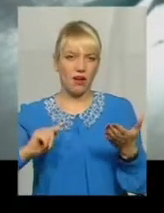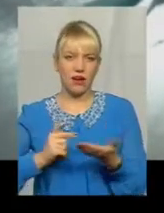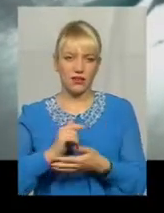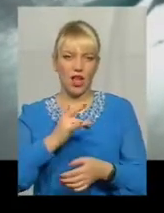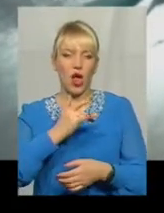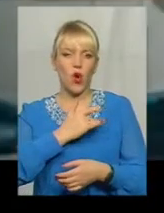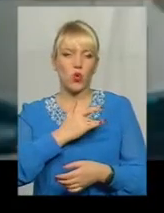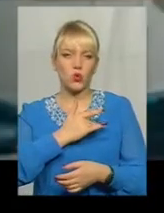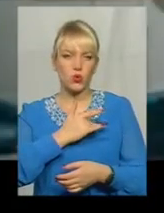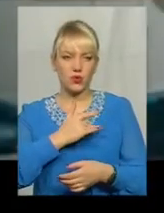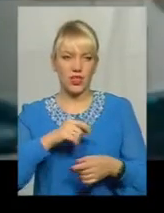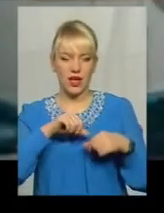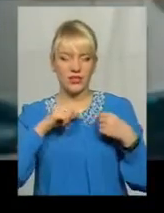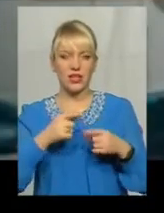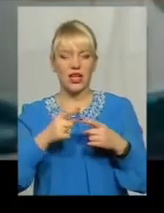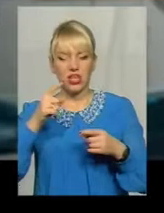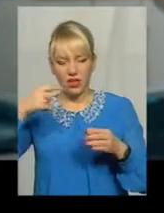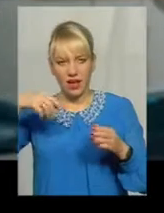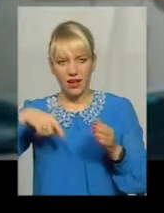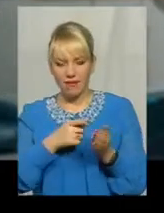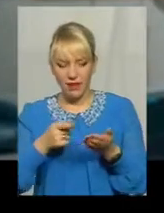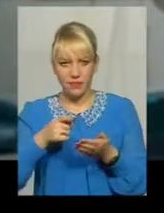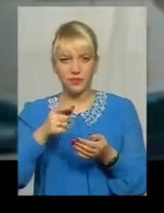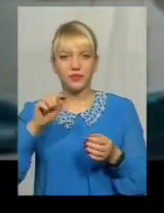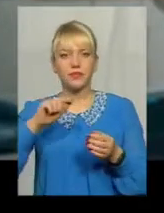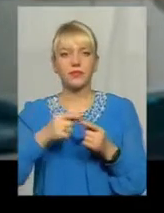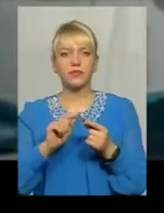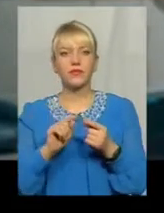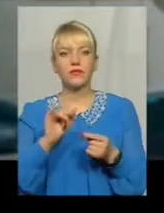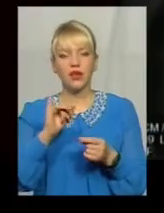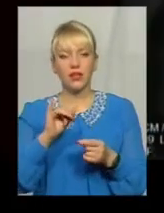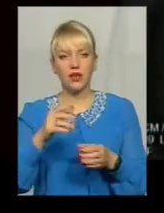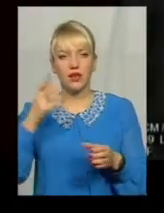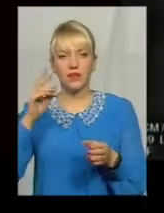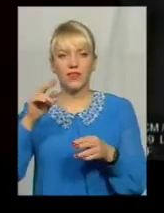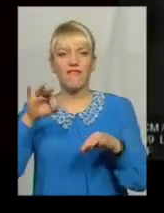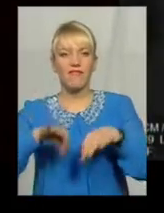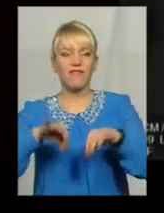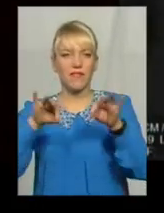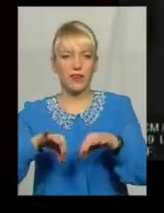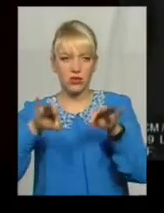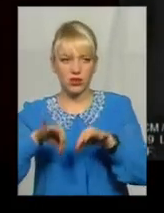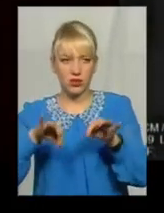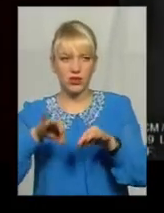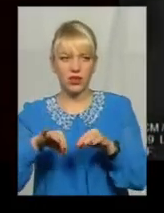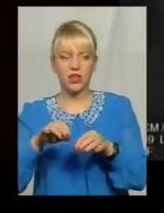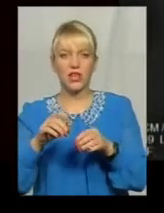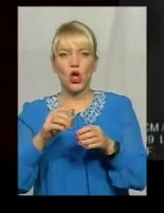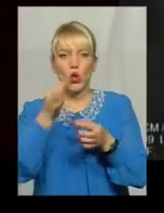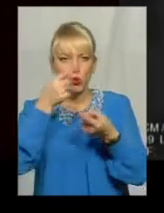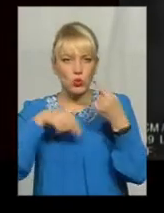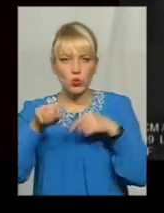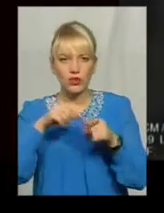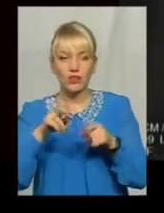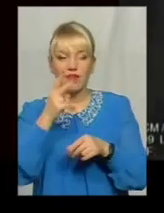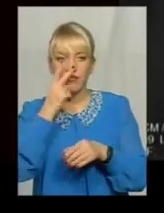стигнову артерію вводиться катетер, аж до грудей пацієнта Контраст зафарбовує судини навколо і стає помітним